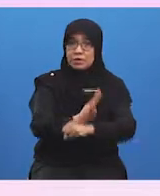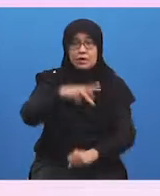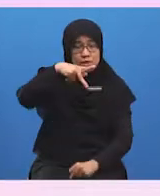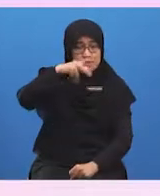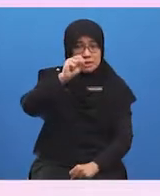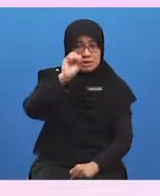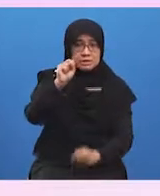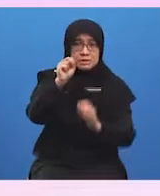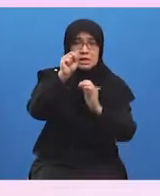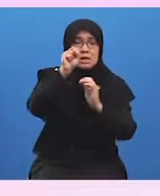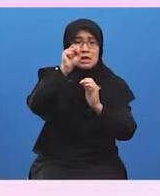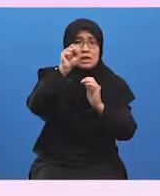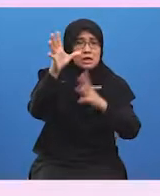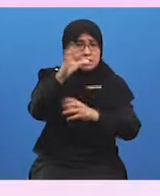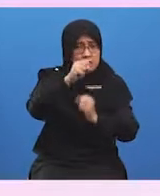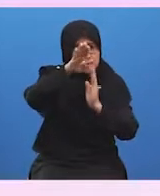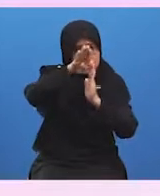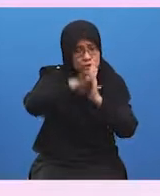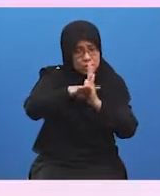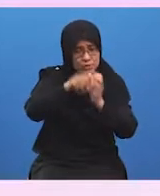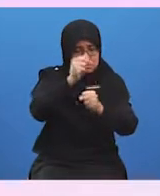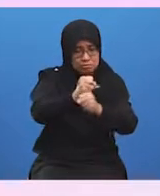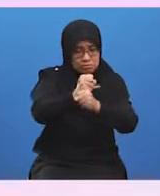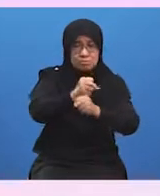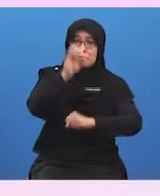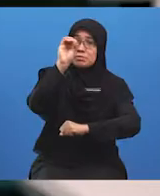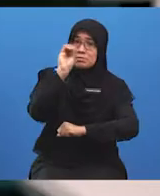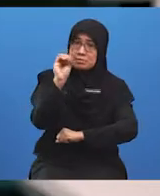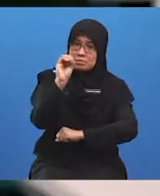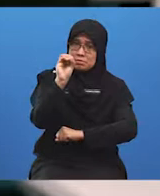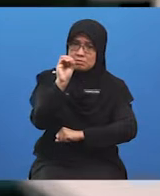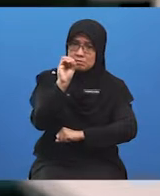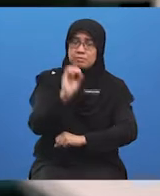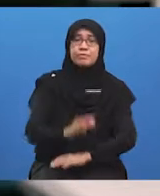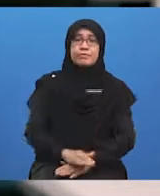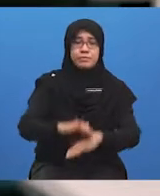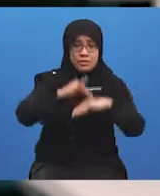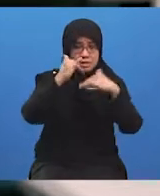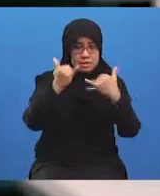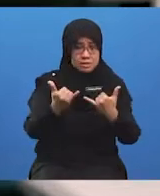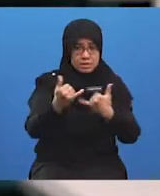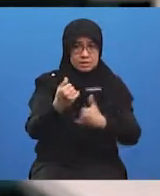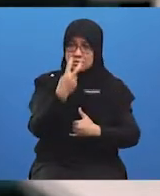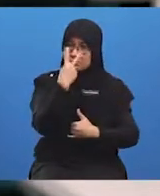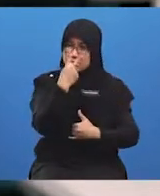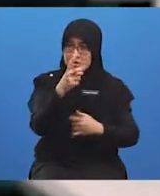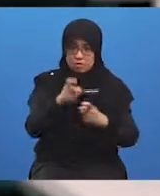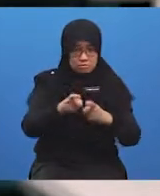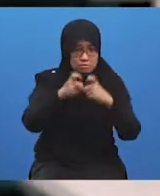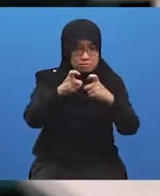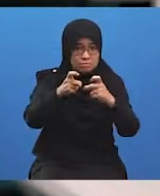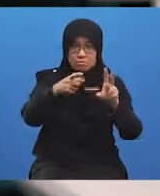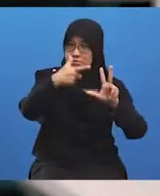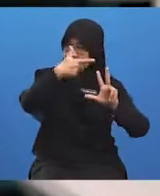dapat mengurangkan masalah pengangguran. Sekarang, kita lihat sumbangan PKS